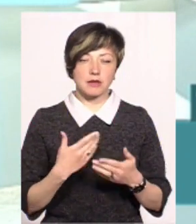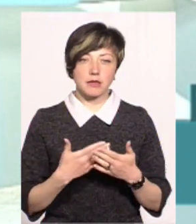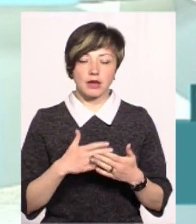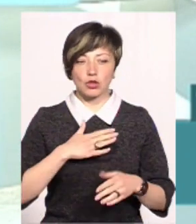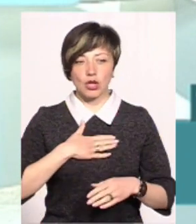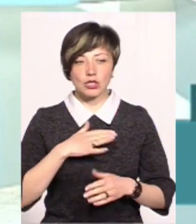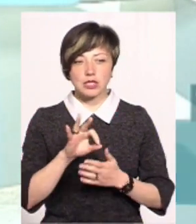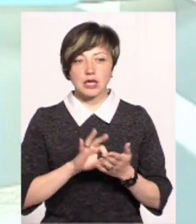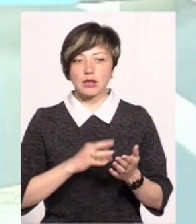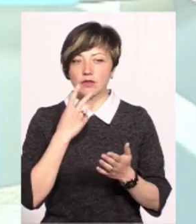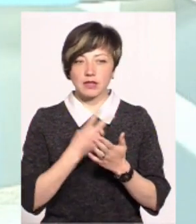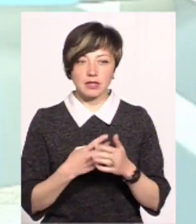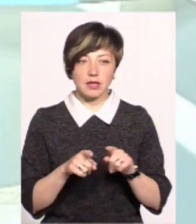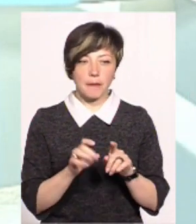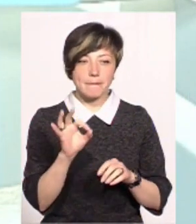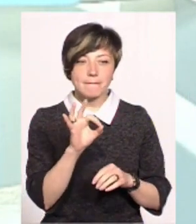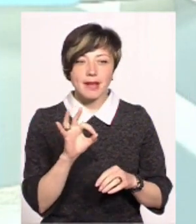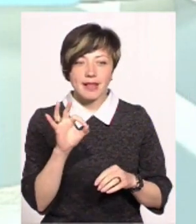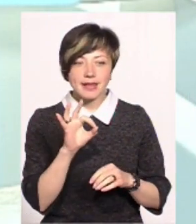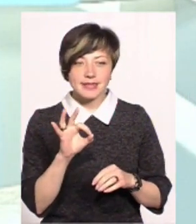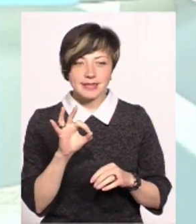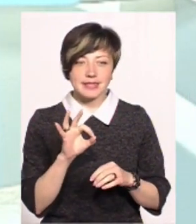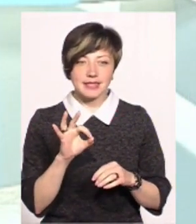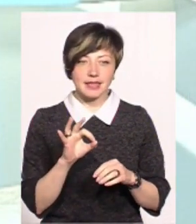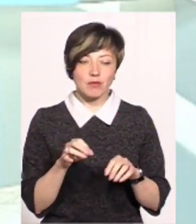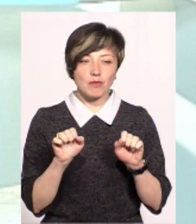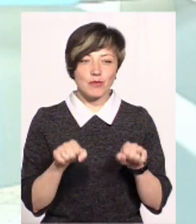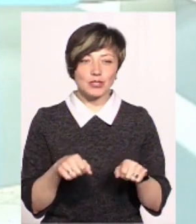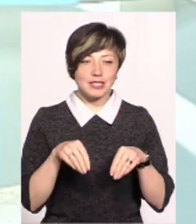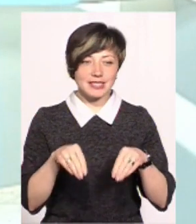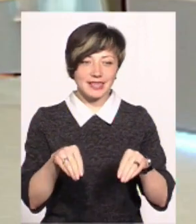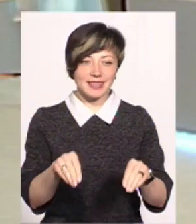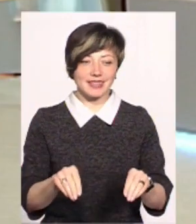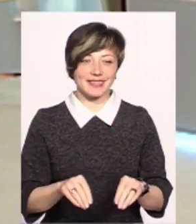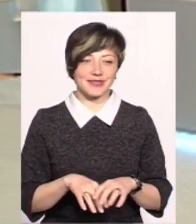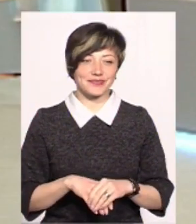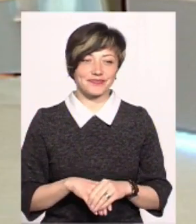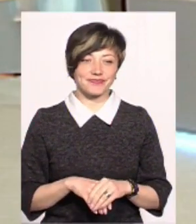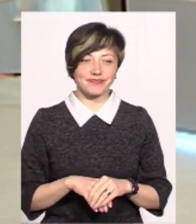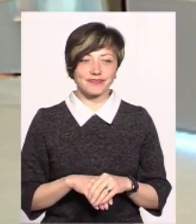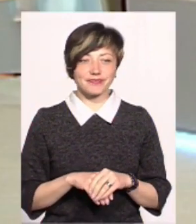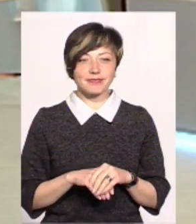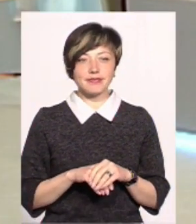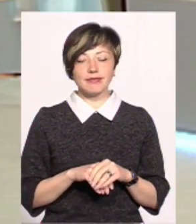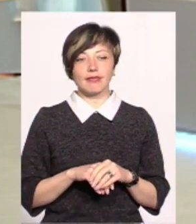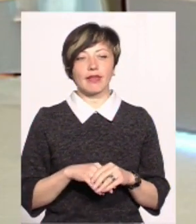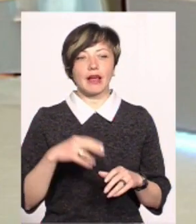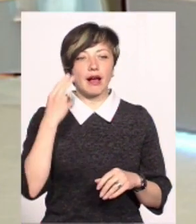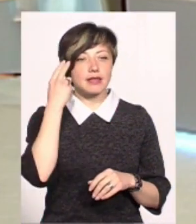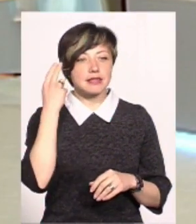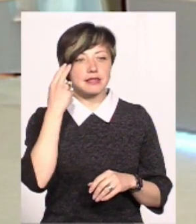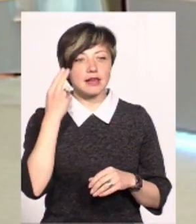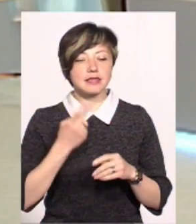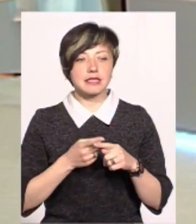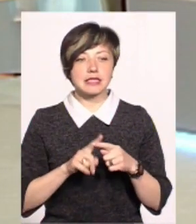десь наша, її зразу видно, вона така малесенька вже така, що вже можна її садити як для насіння. Значить, казахстанська